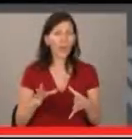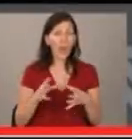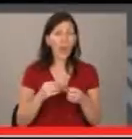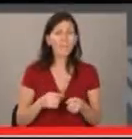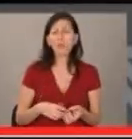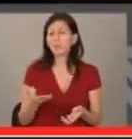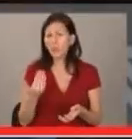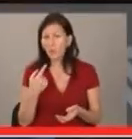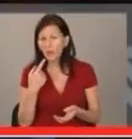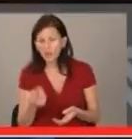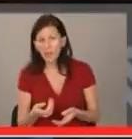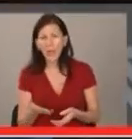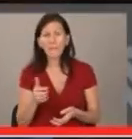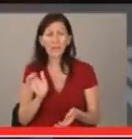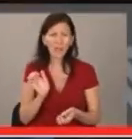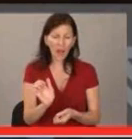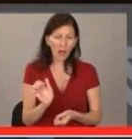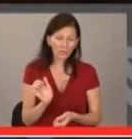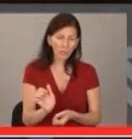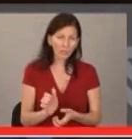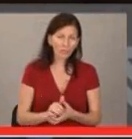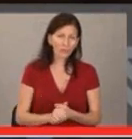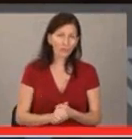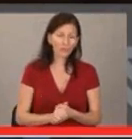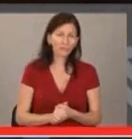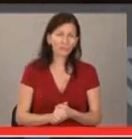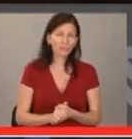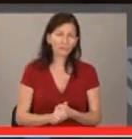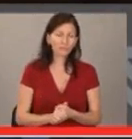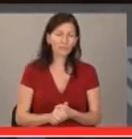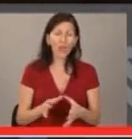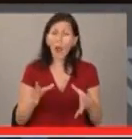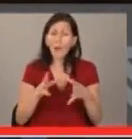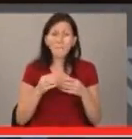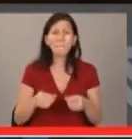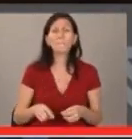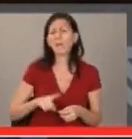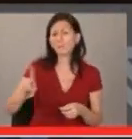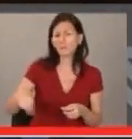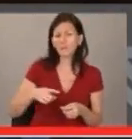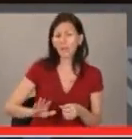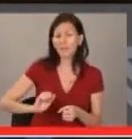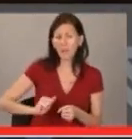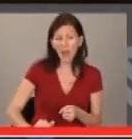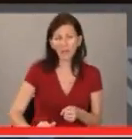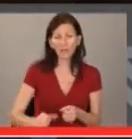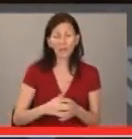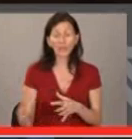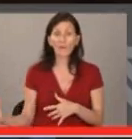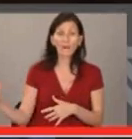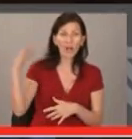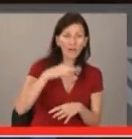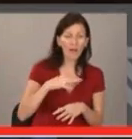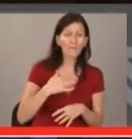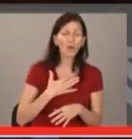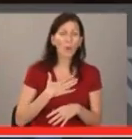Без предупреждение, без клаксони, без свистене на спирачки, без нищо, просто нещо върх летя